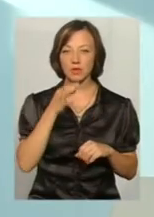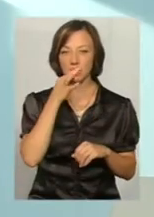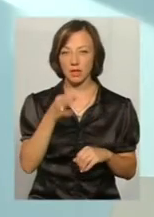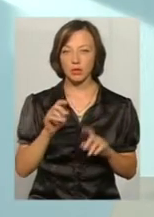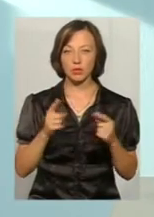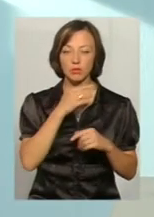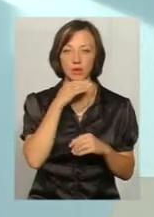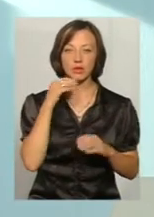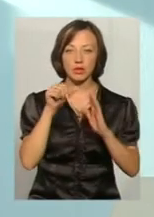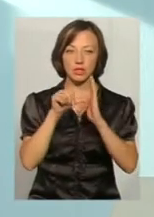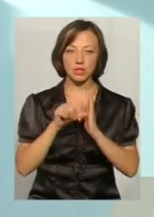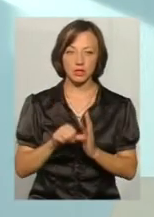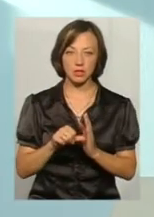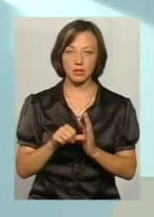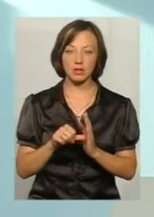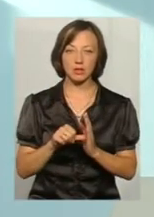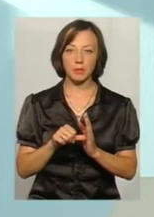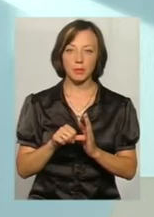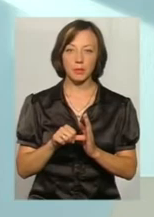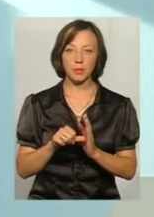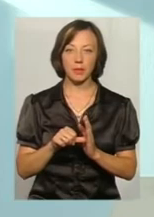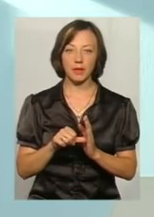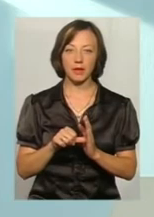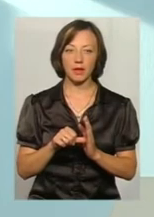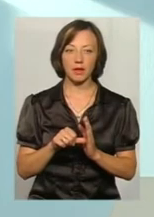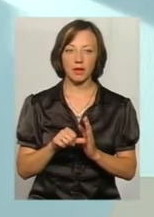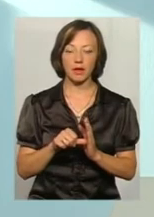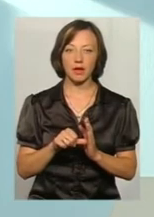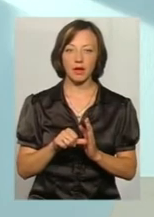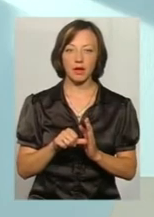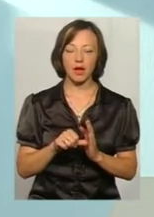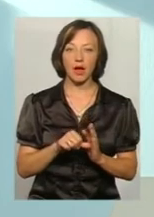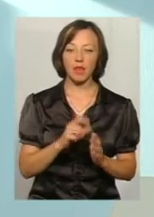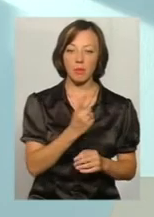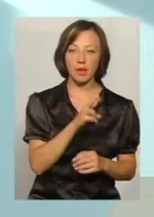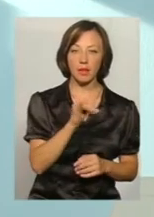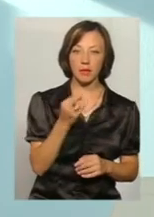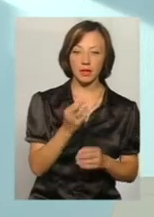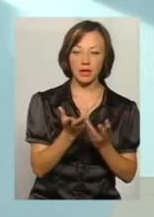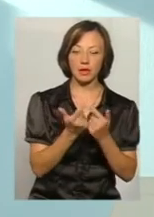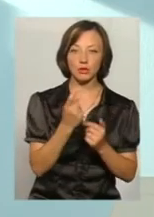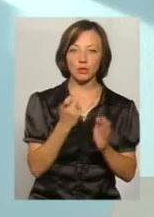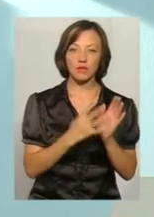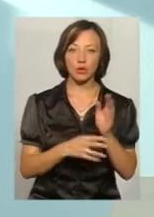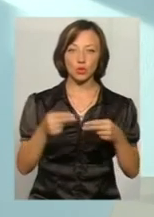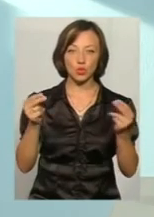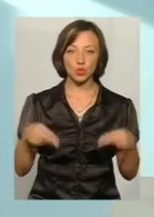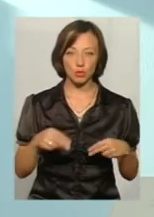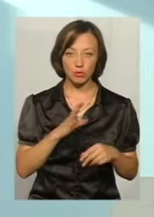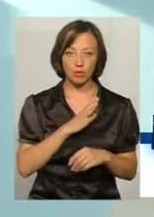Наприклад, за 6 місць, станом на 1 лютого, ой, липня в нас була кількість 190 шлюбів